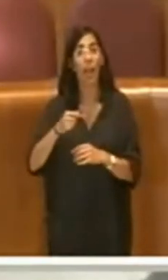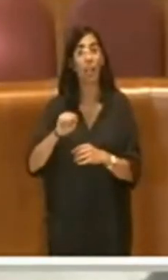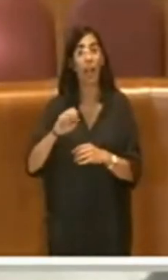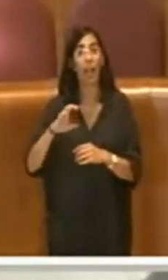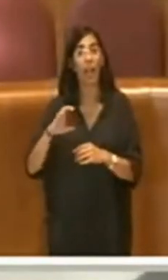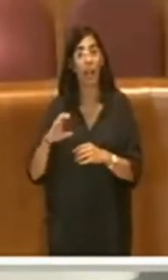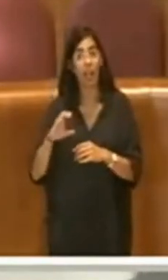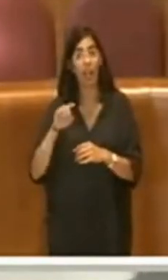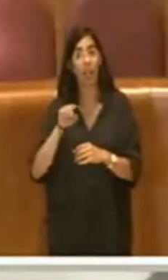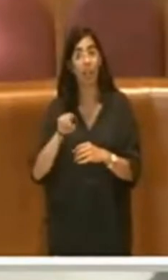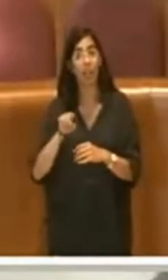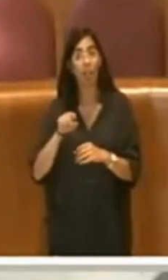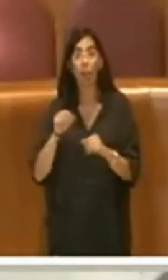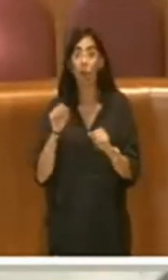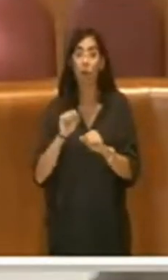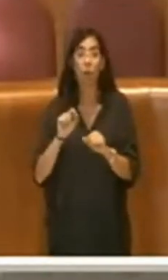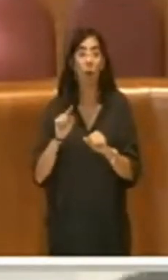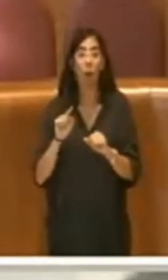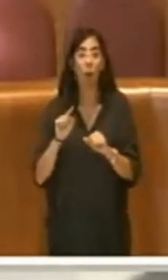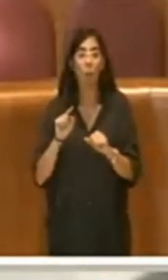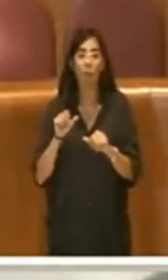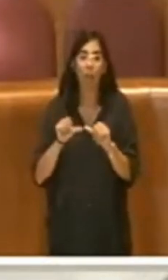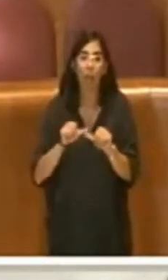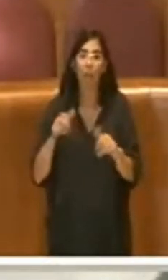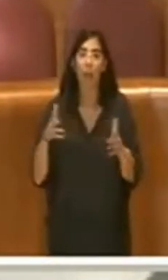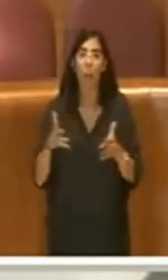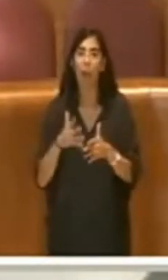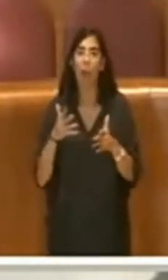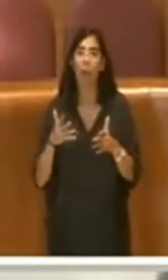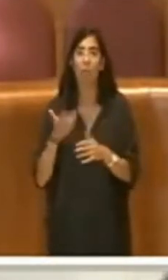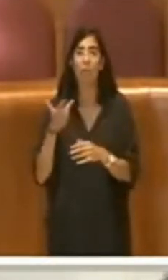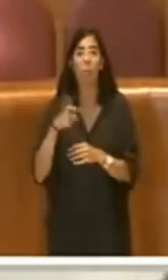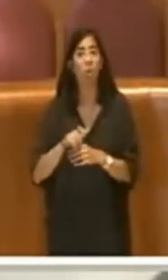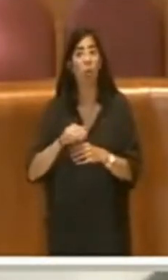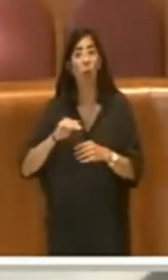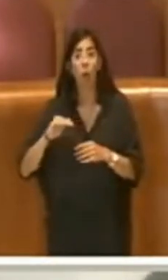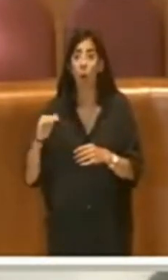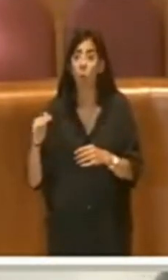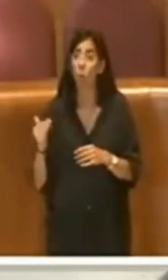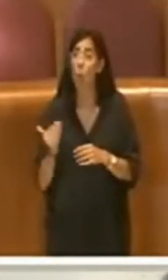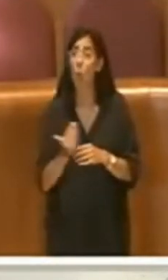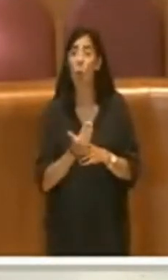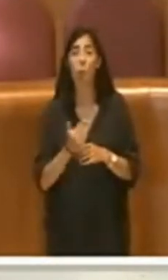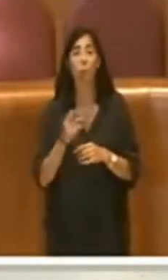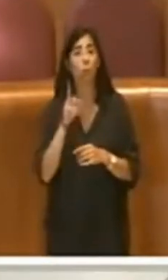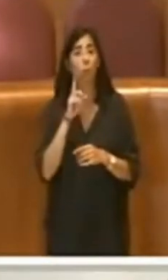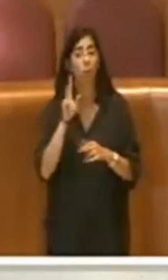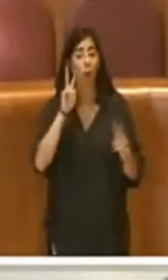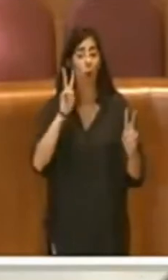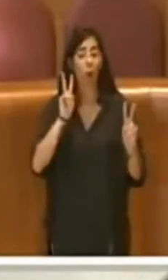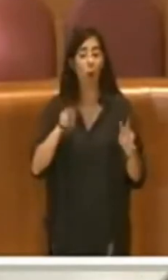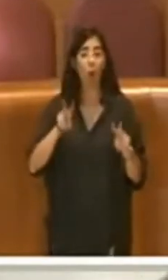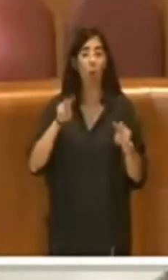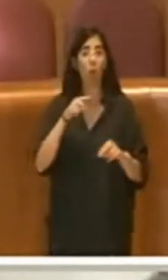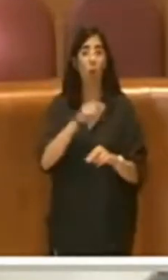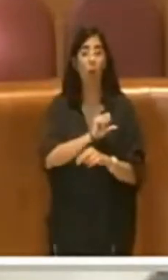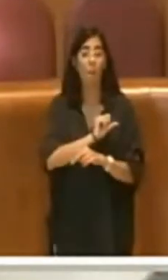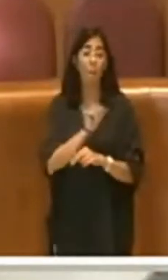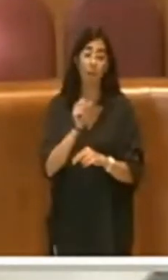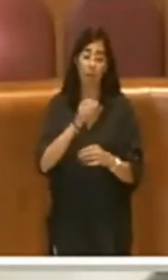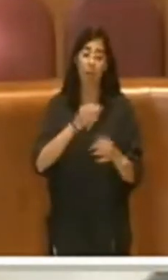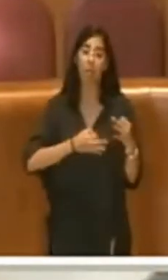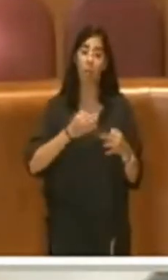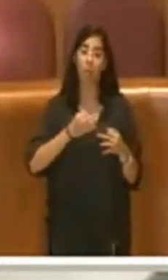muovere una foglia, perché tutto passava attraverso del tribunale. Ancora adesso in parte è così, ma adesso c'è una